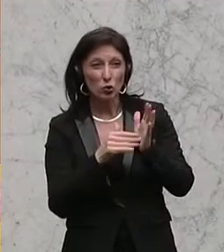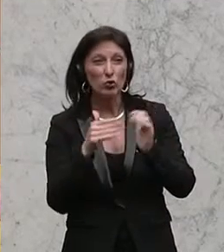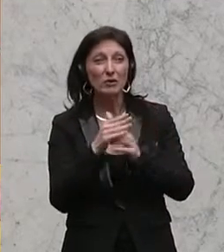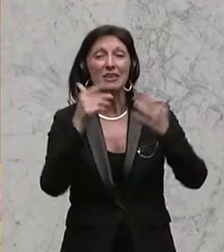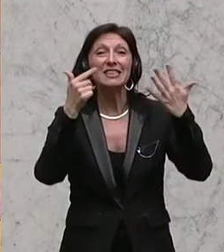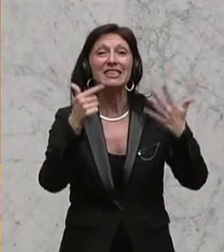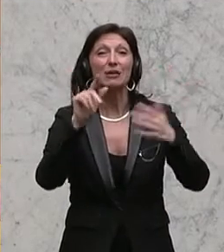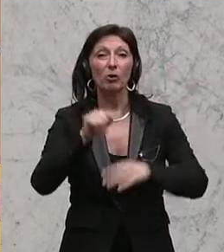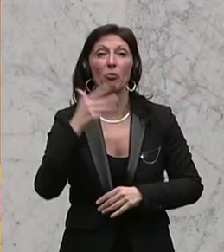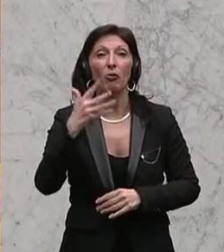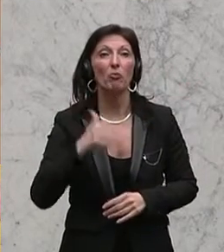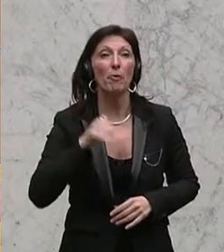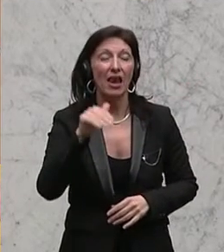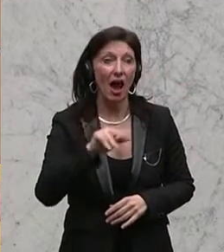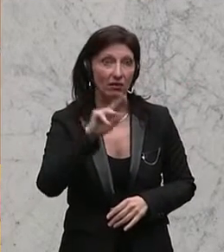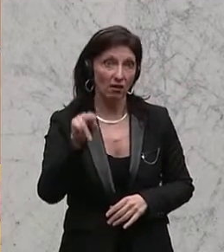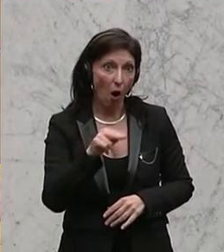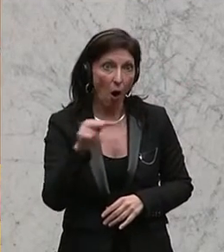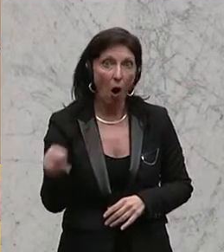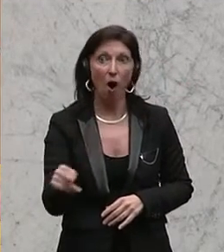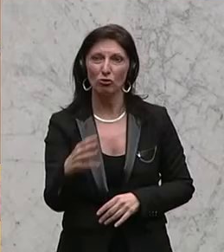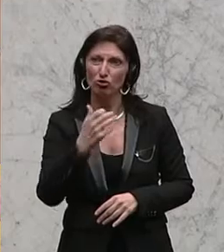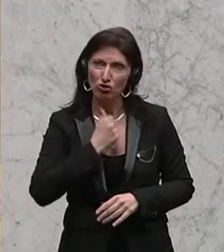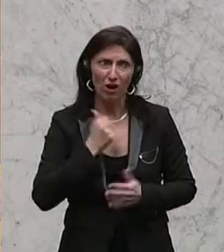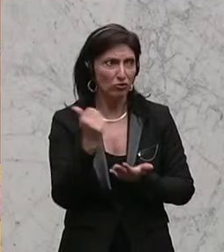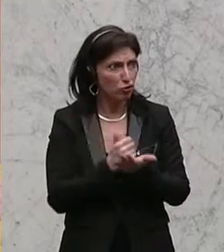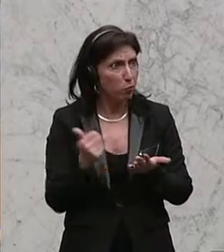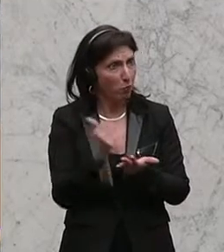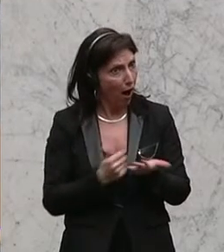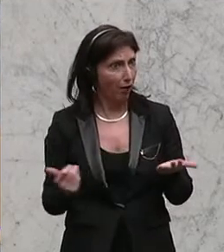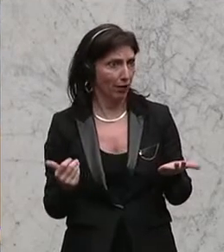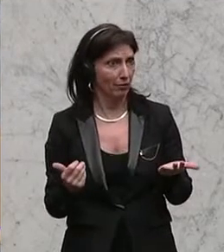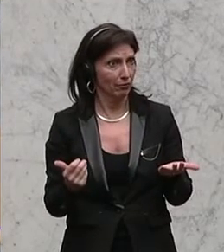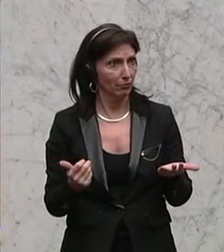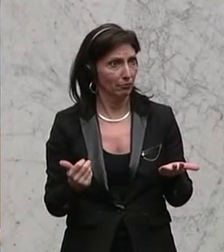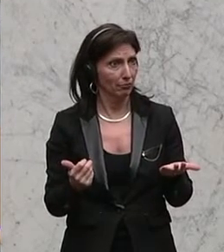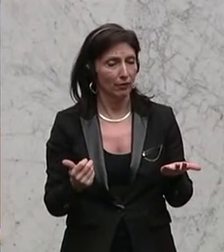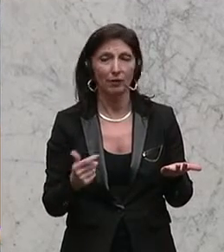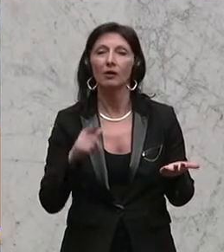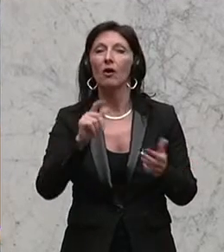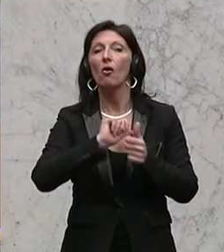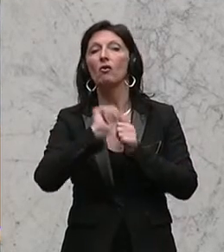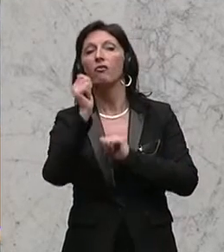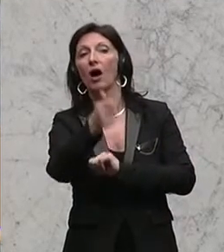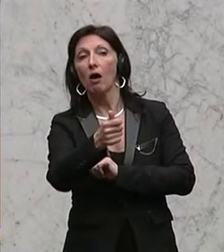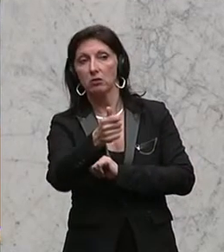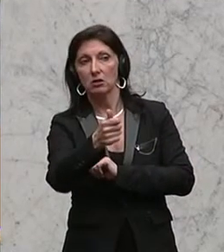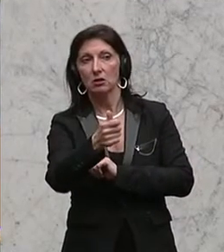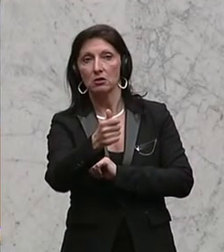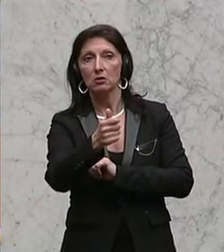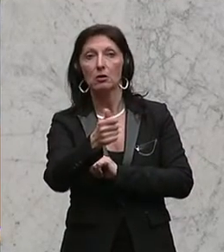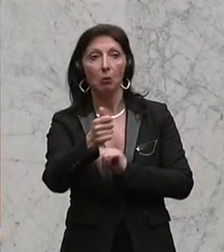,5 Milliarden Euro für das Budget erwirtschaftet. Und die Vorausschau ist nämlich wirklich